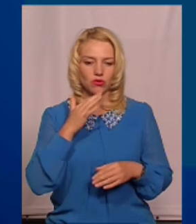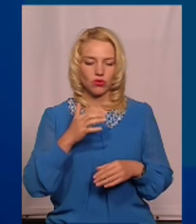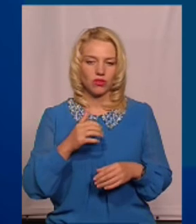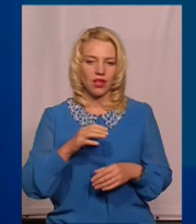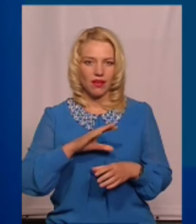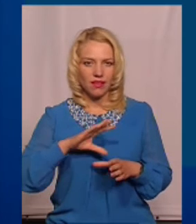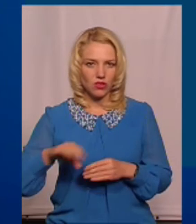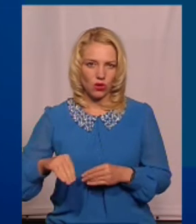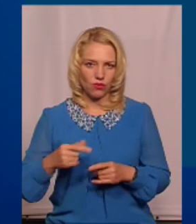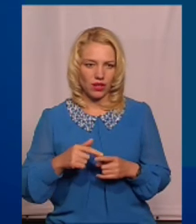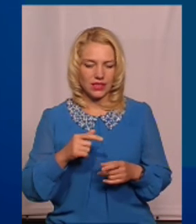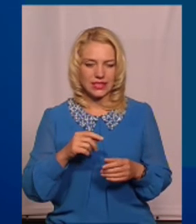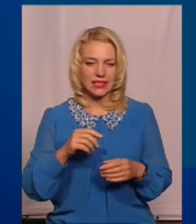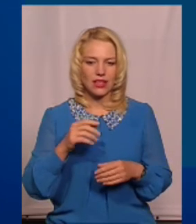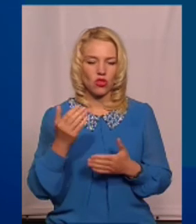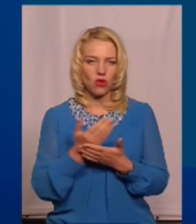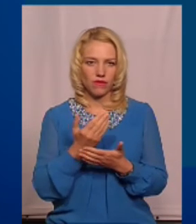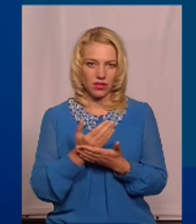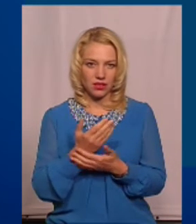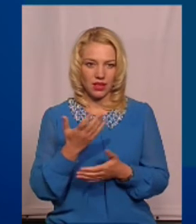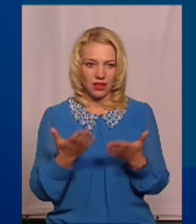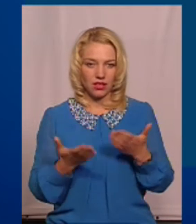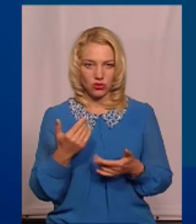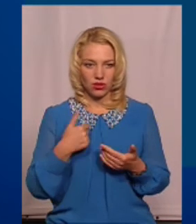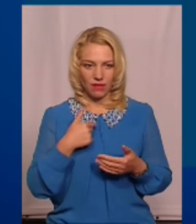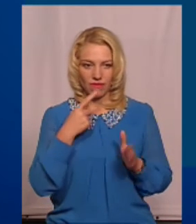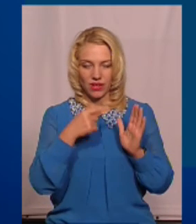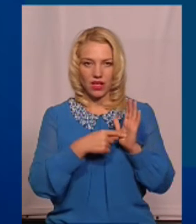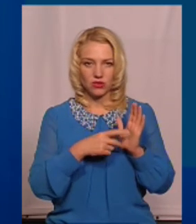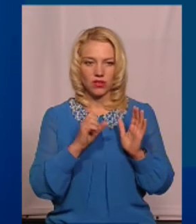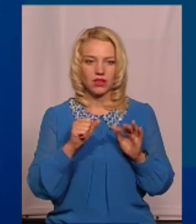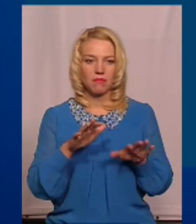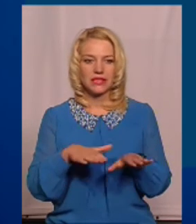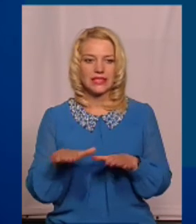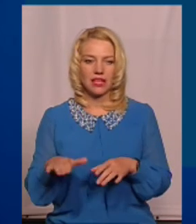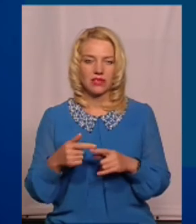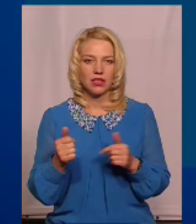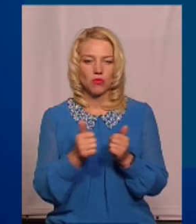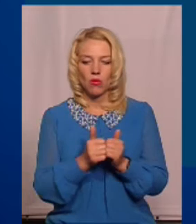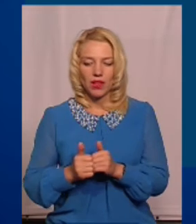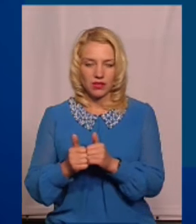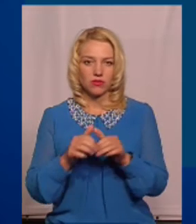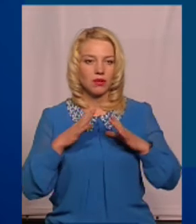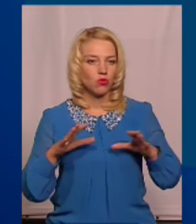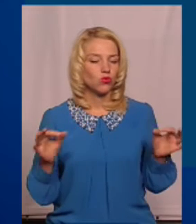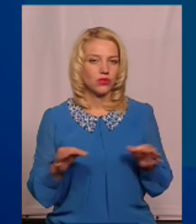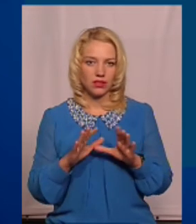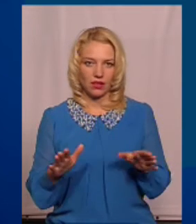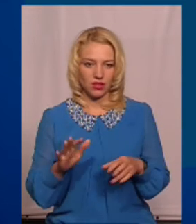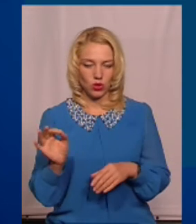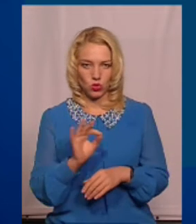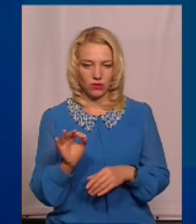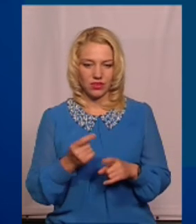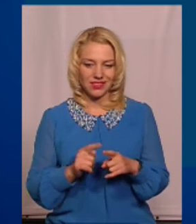подібних запропонуваних новин. Якщо нам вказували там місцевість і поблизу не було ніяких туалетів, то це